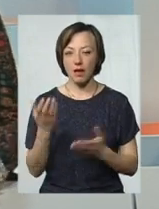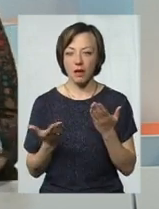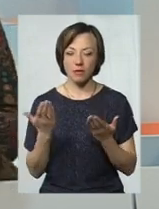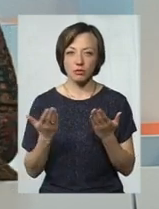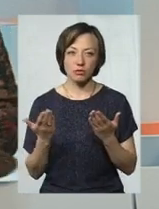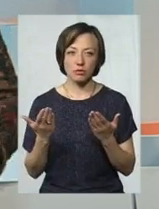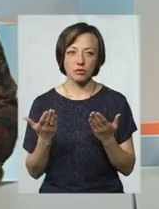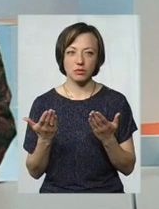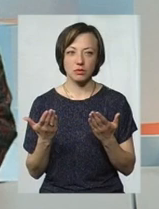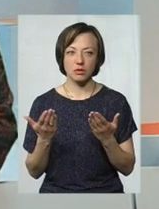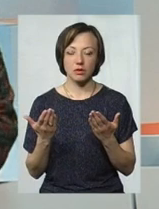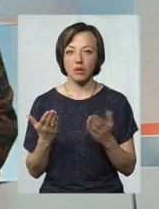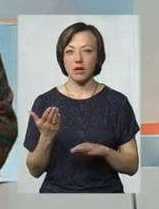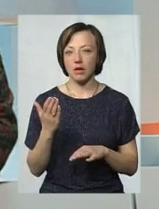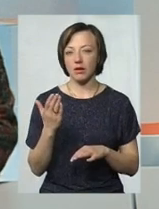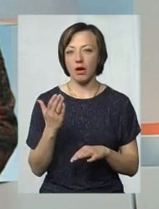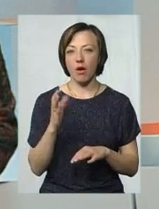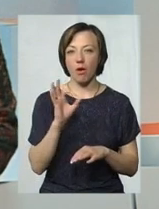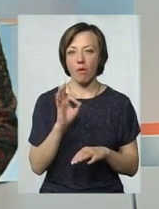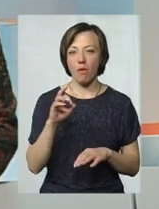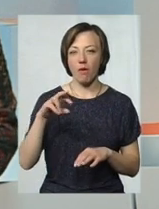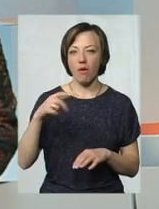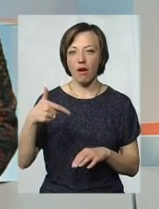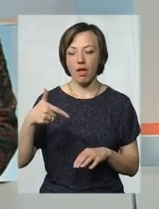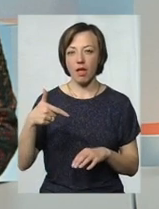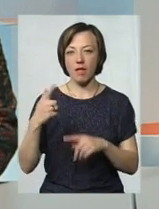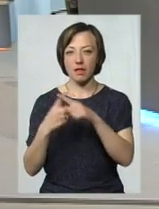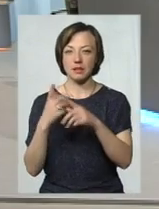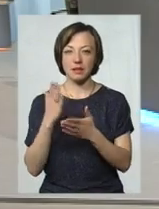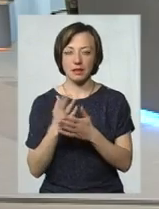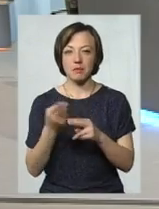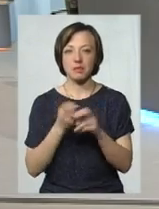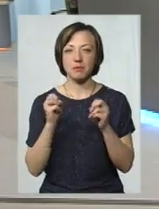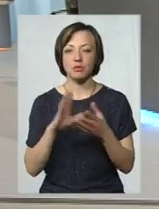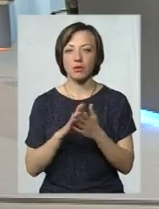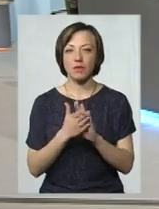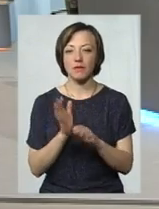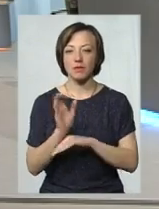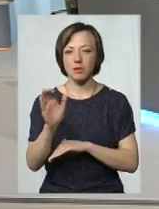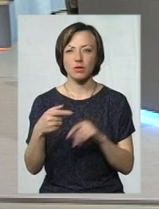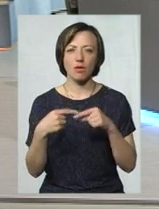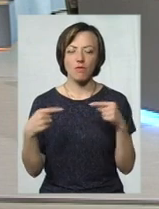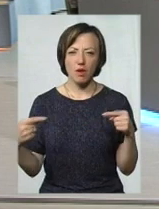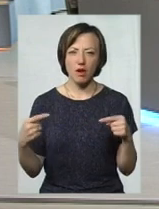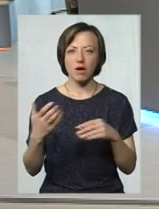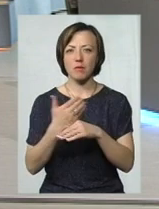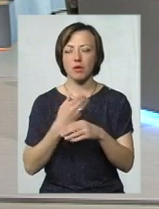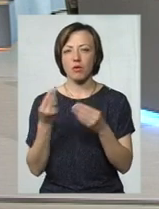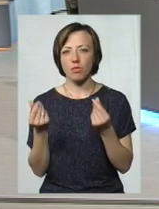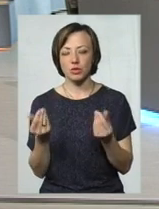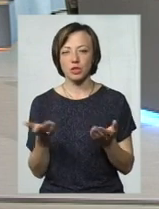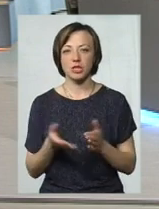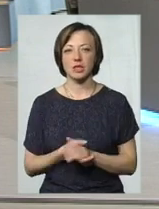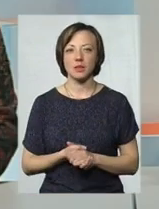беремо, наприклад, ОЛІКС, там також є безпечні якісь договори, зробили. Тобто, ти відправляєш товар, потім туди приходять кошти.